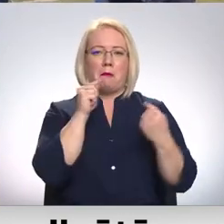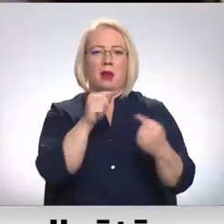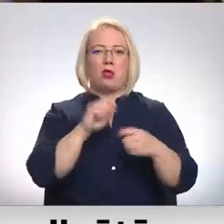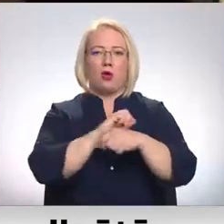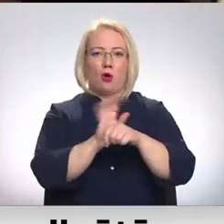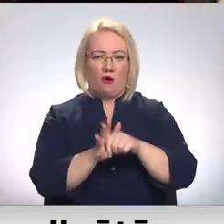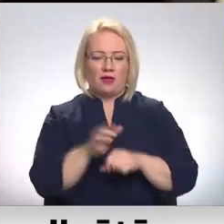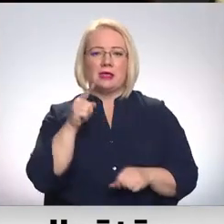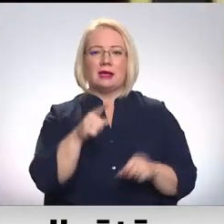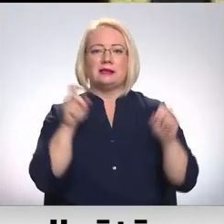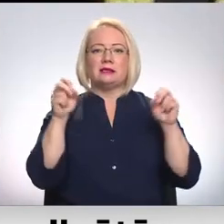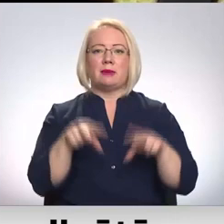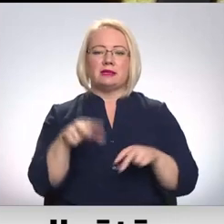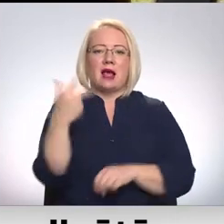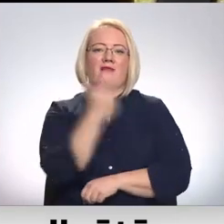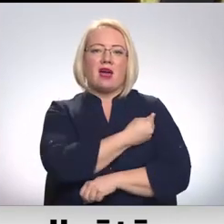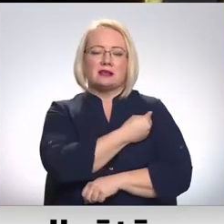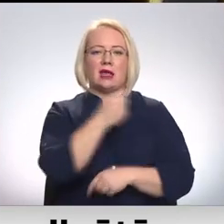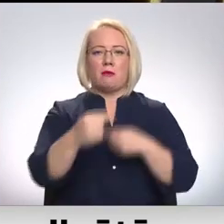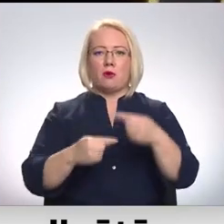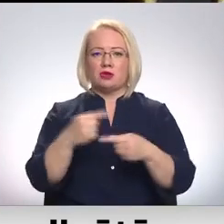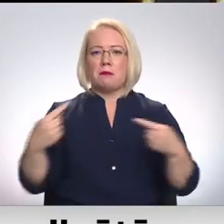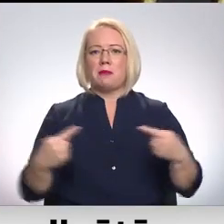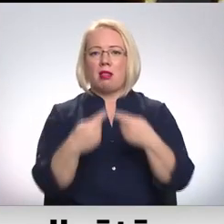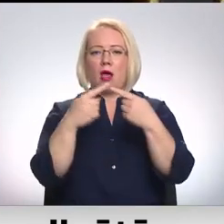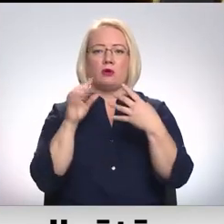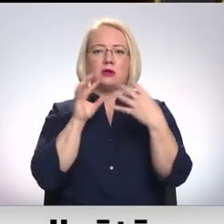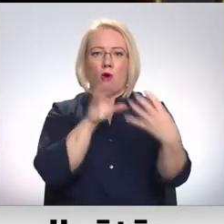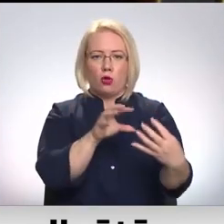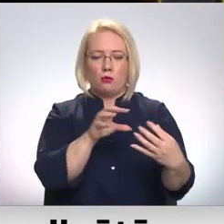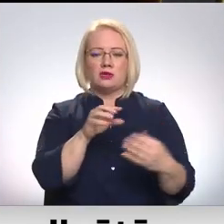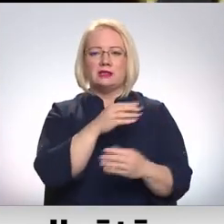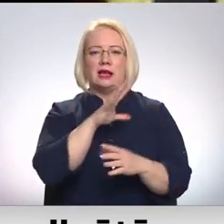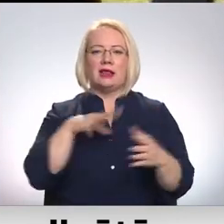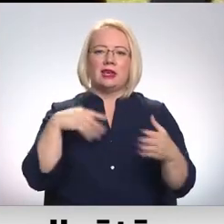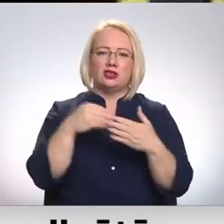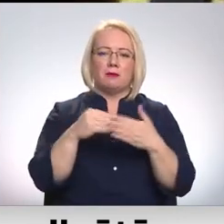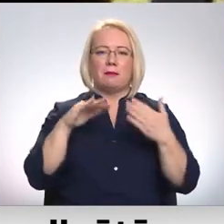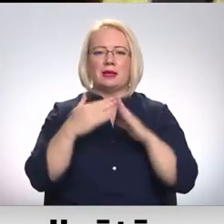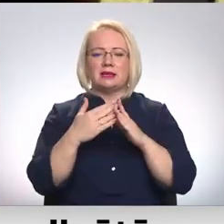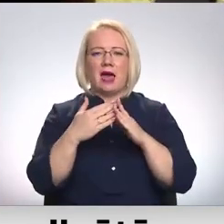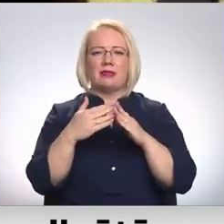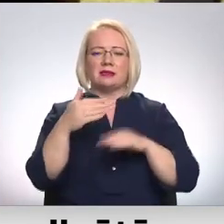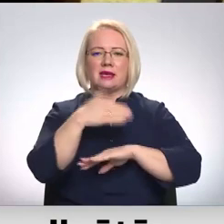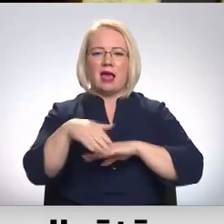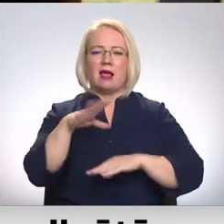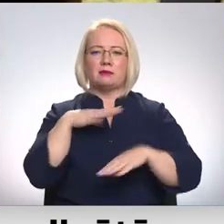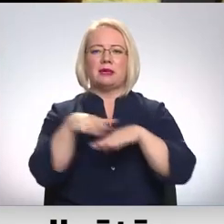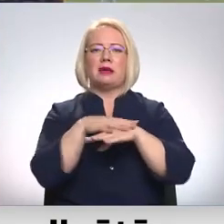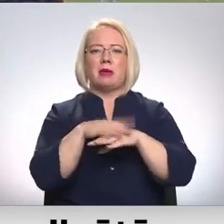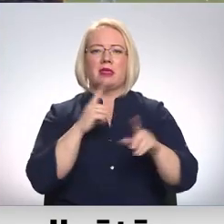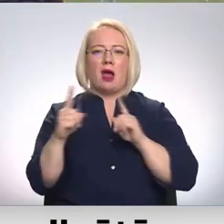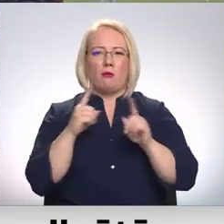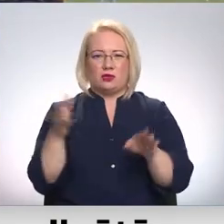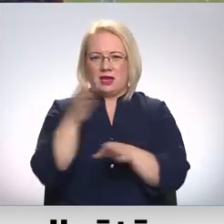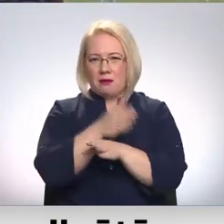vīrusu. Tas ir speciāli vakcinācijas procesam pielāgots autobuss, kas līdz šim pilsētas ielās kursēja kā sabiedriskais transports.